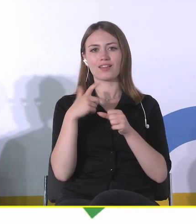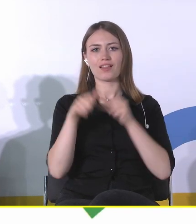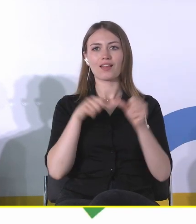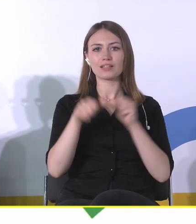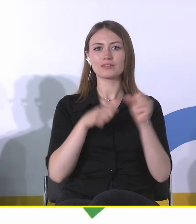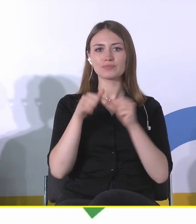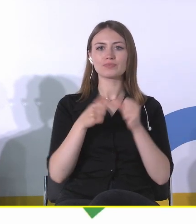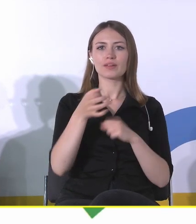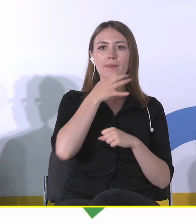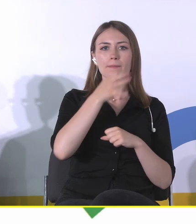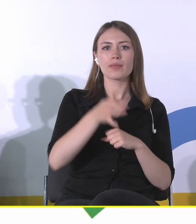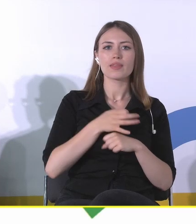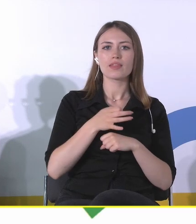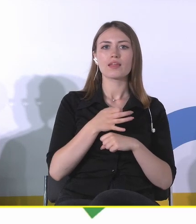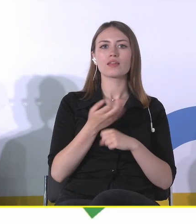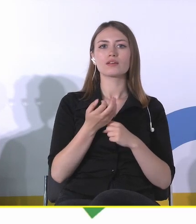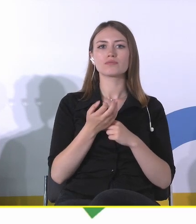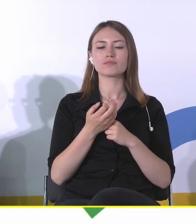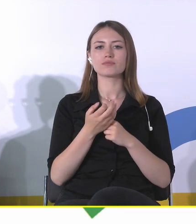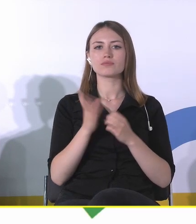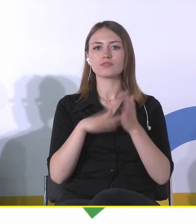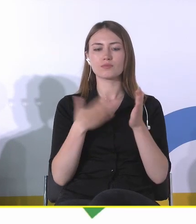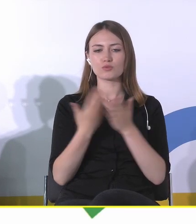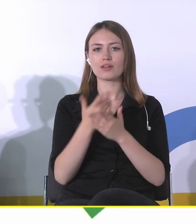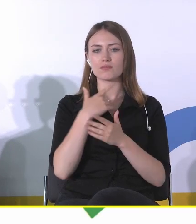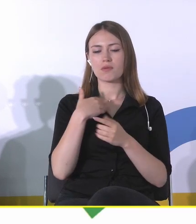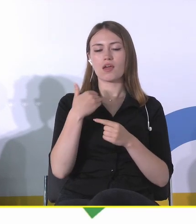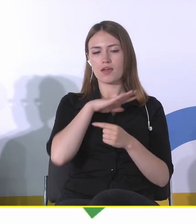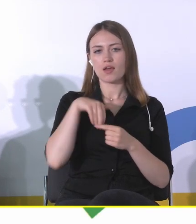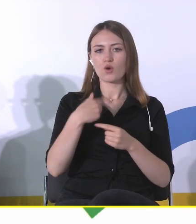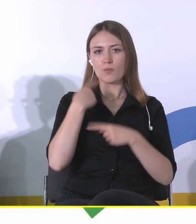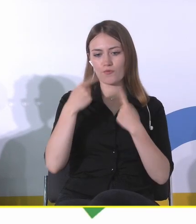fundamentalnego, czy mówiąc o dziedzictwie mówimy o doświadczeniu grupowym zawsze,